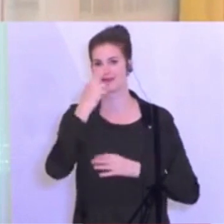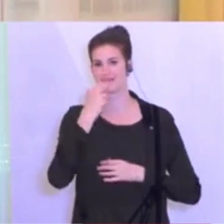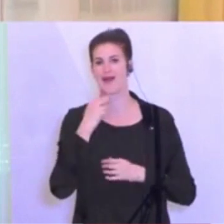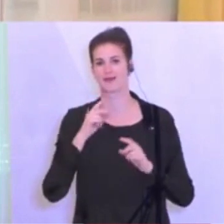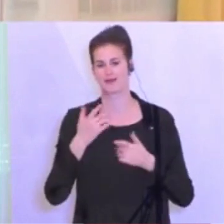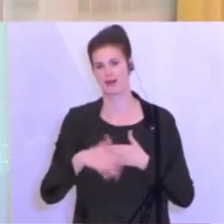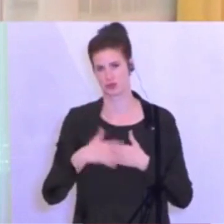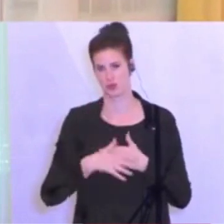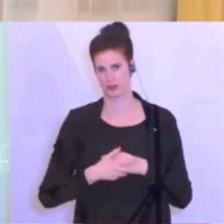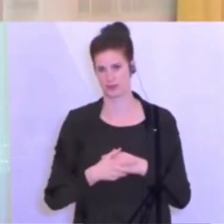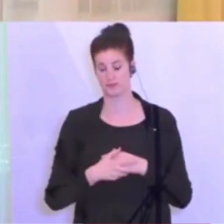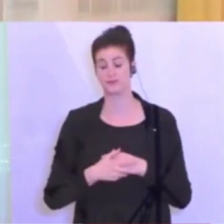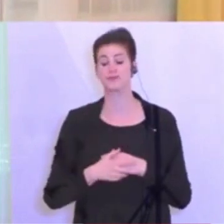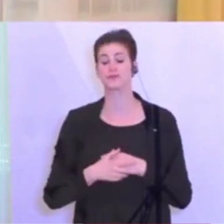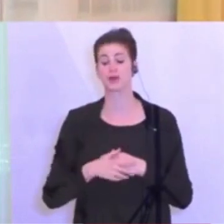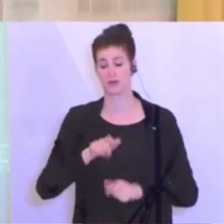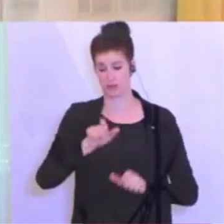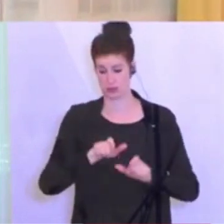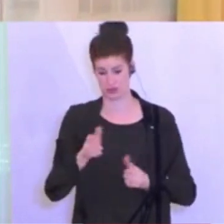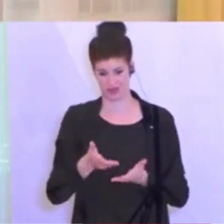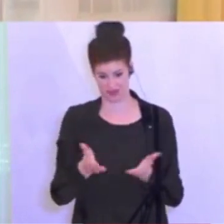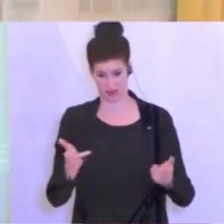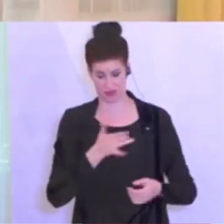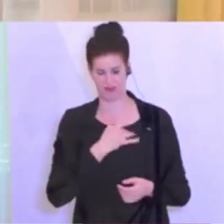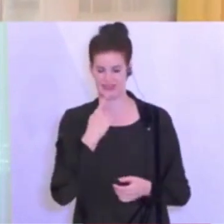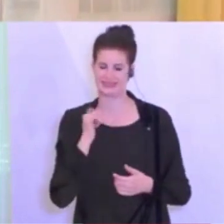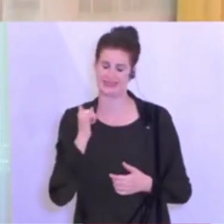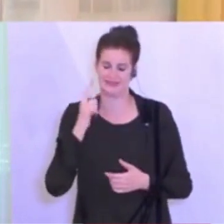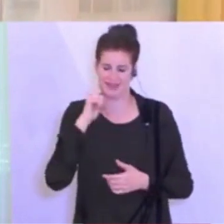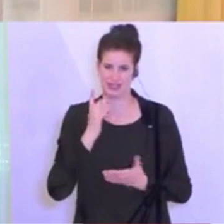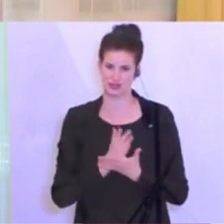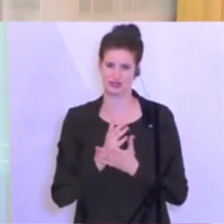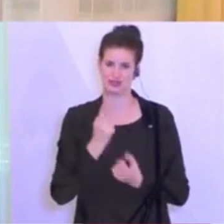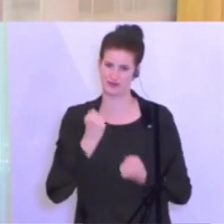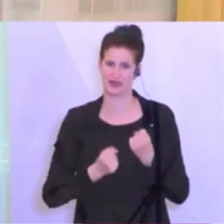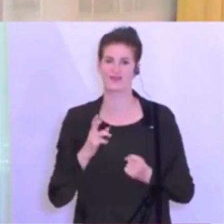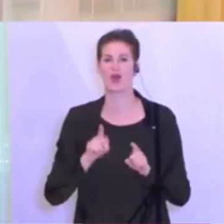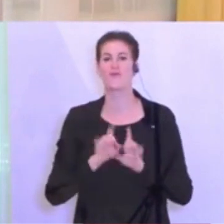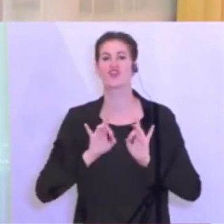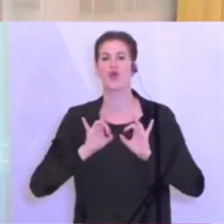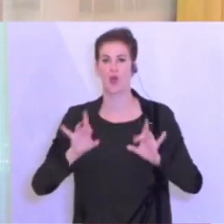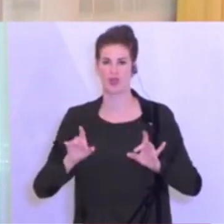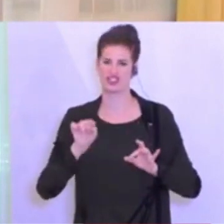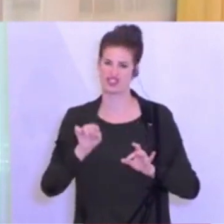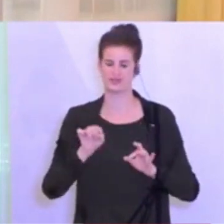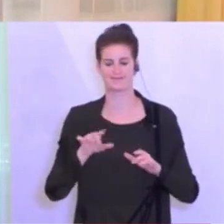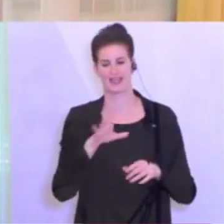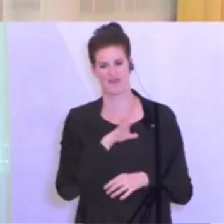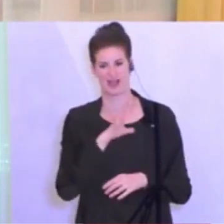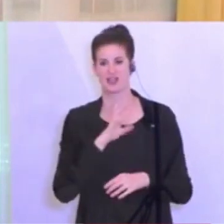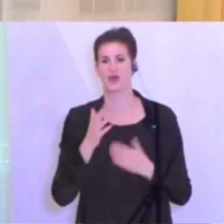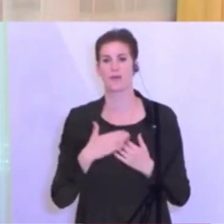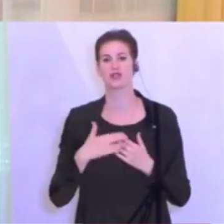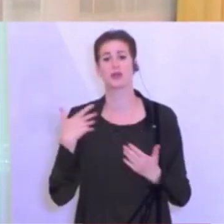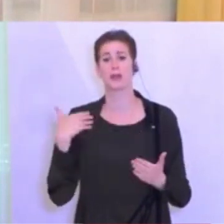großes Verständnis dafür, dass das natürlich ein besonders schwieriger Bereich ist, was die virologische Situation betrifft. Denn natürlich dann, wenn du bis